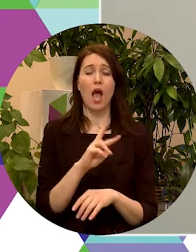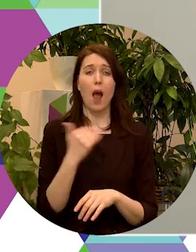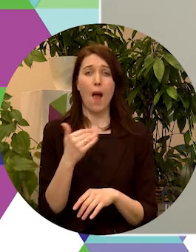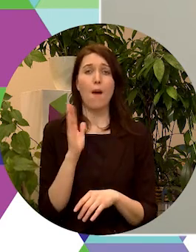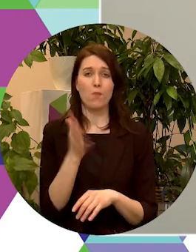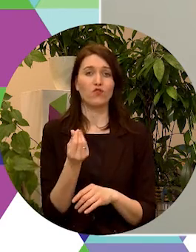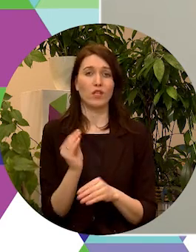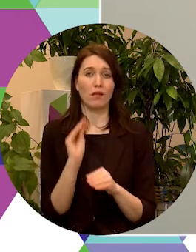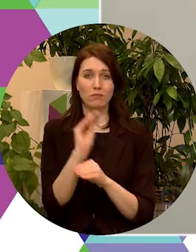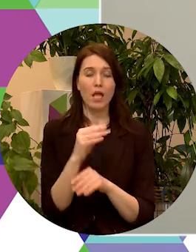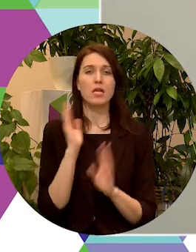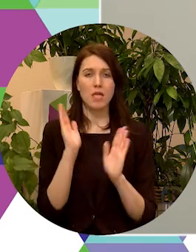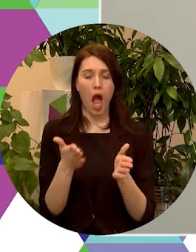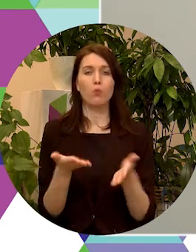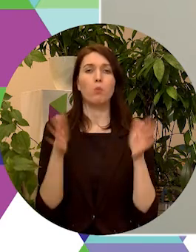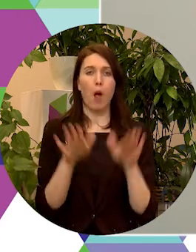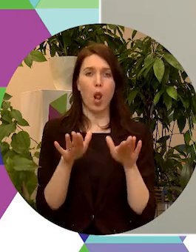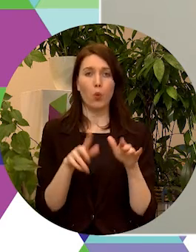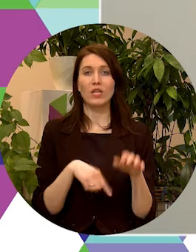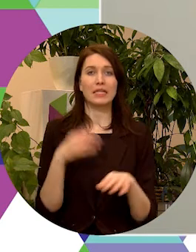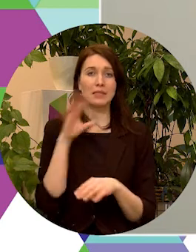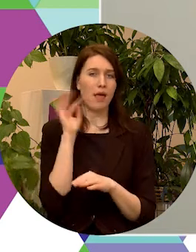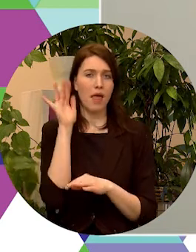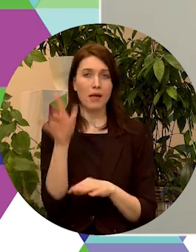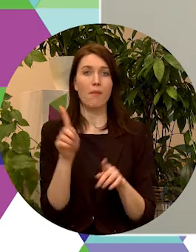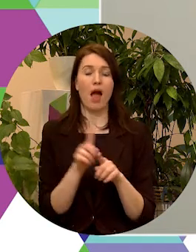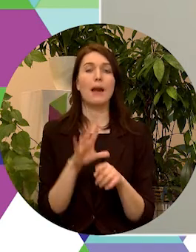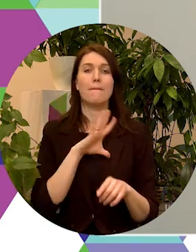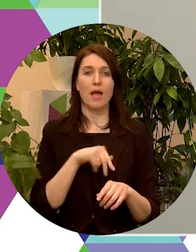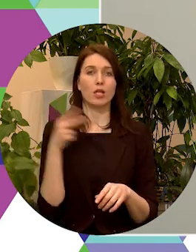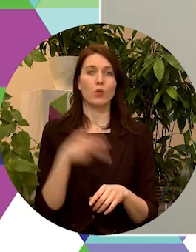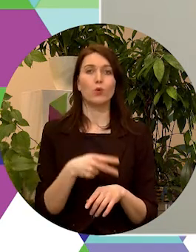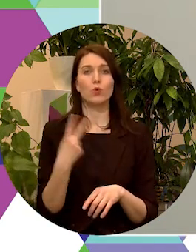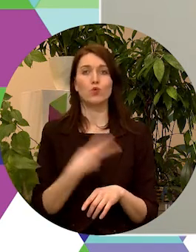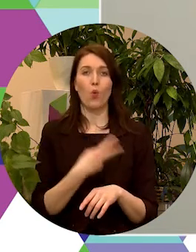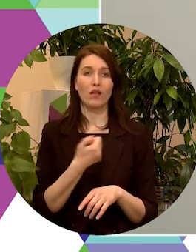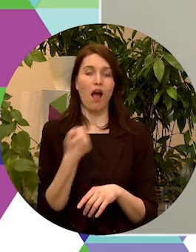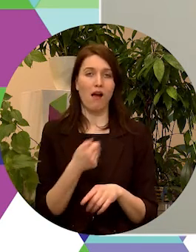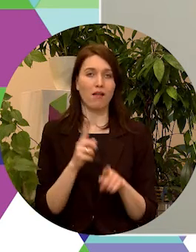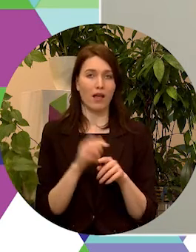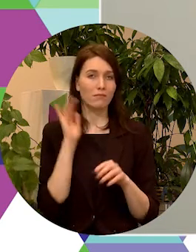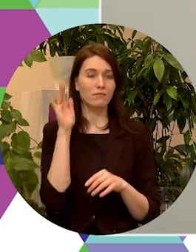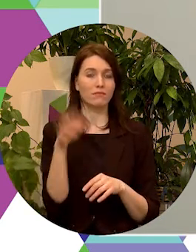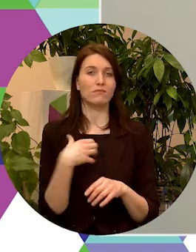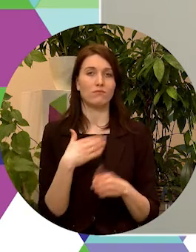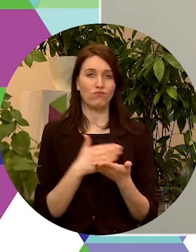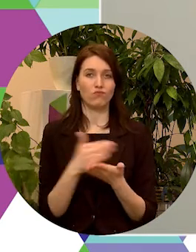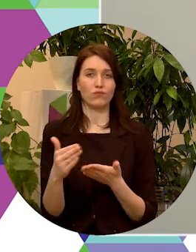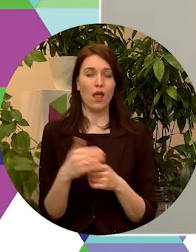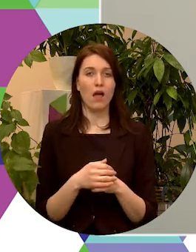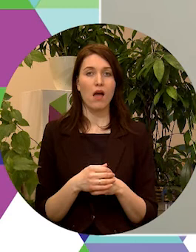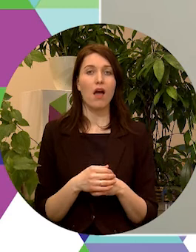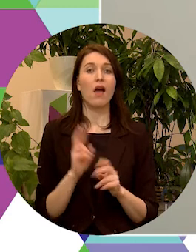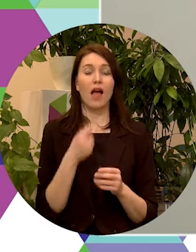jābūt paliekošam, ilgspējīgam un jāturpinās arī pēc 2022. gada. Tā jau nav gārts